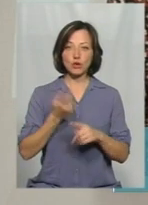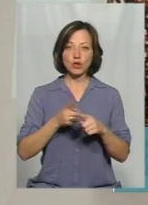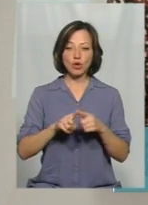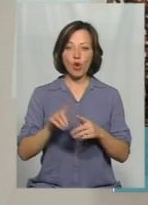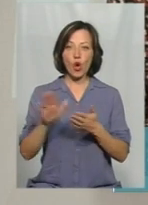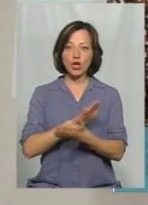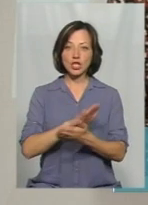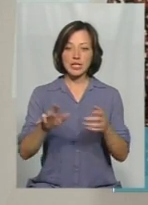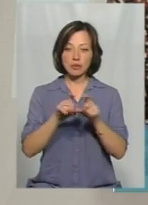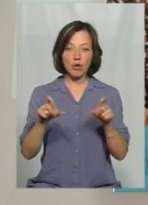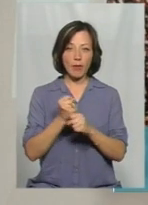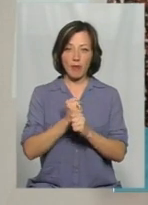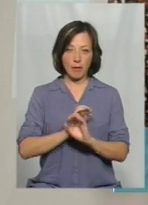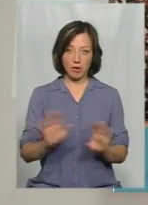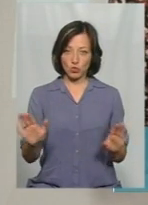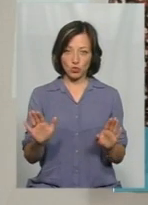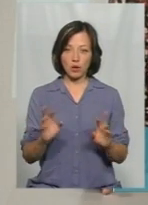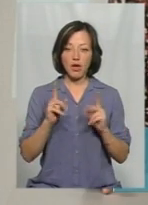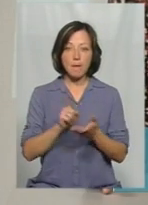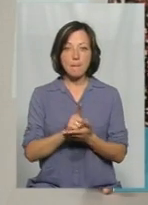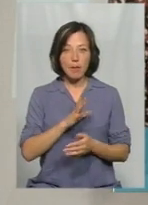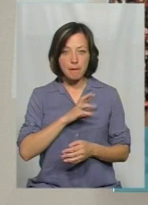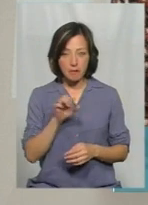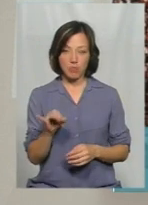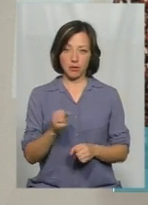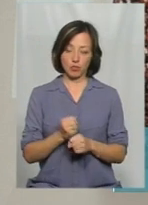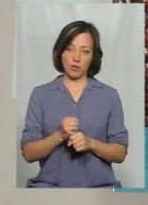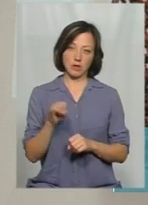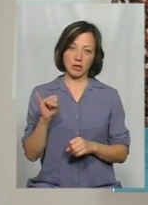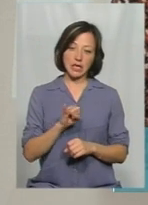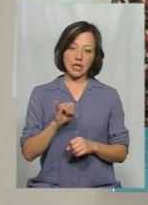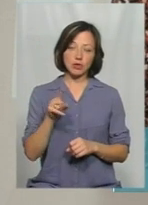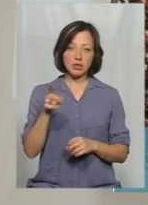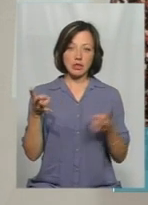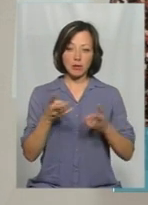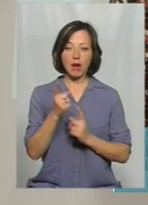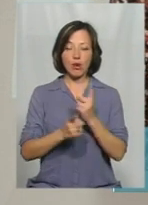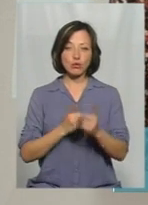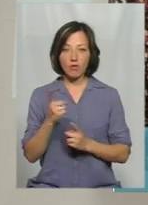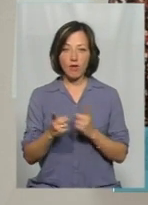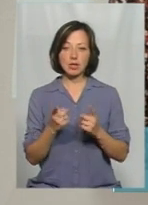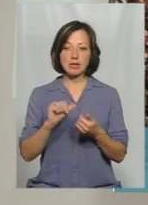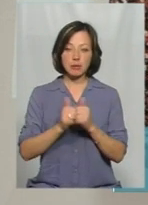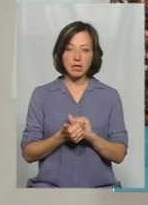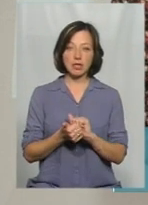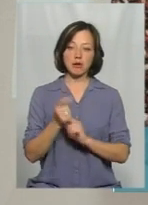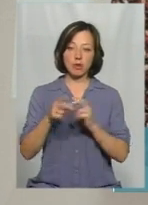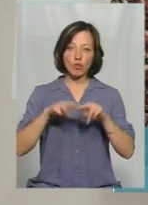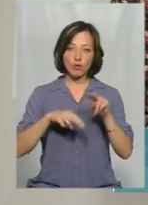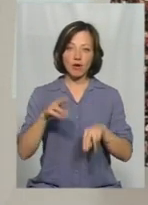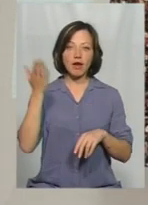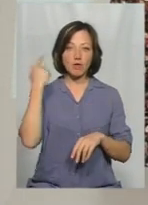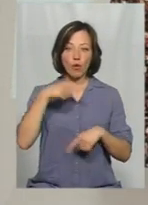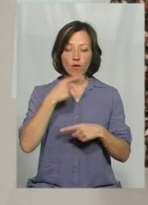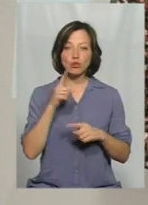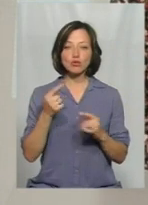працюють так, як мали би працювати, і про те, що їх треба реконструювати, замінити, перебудувати вже були